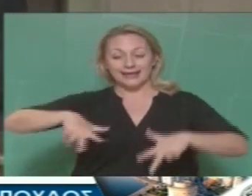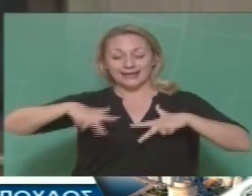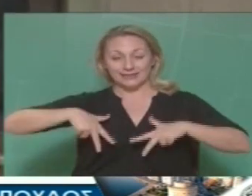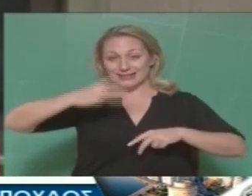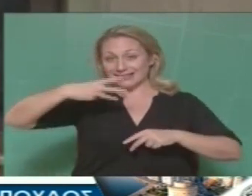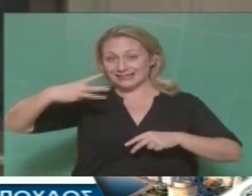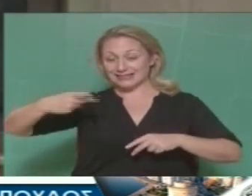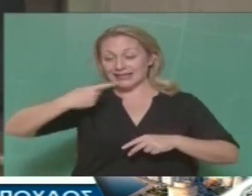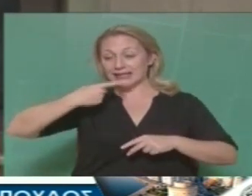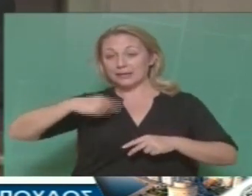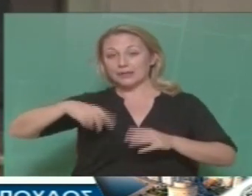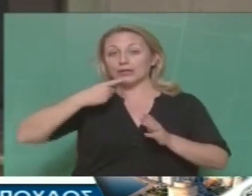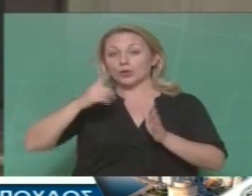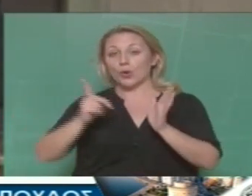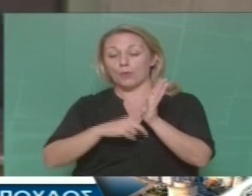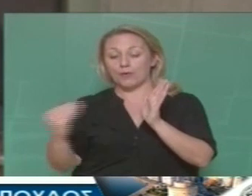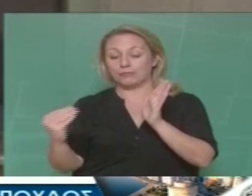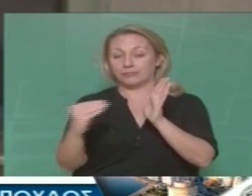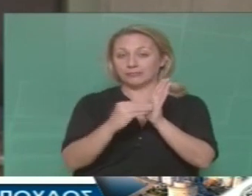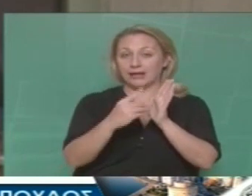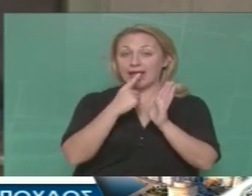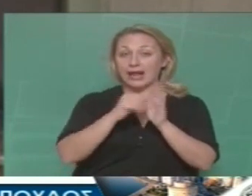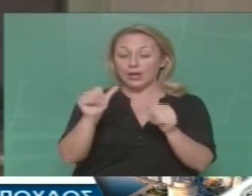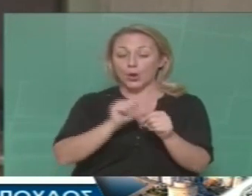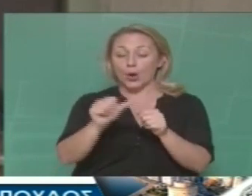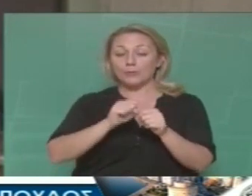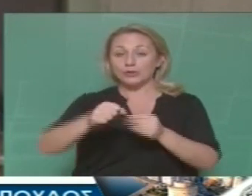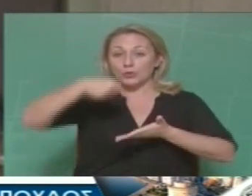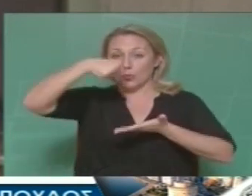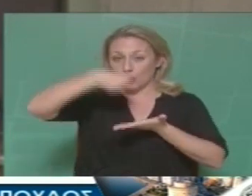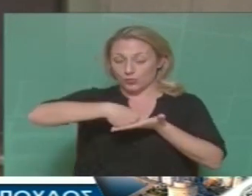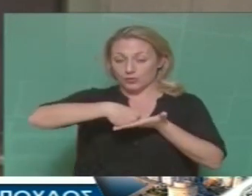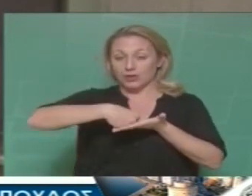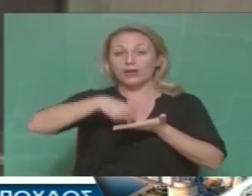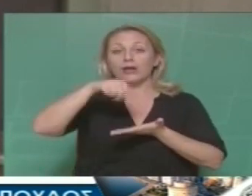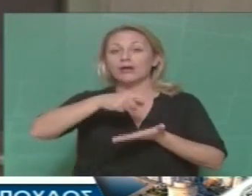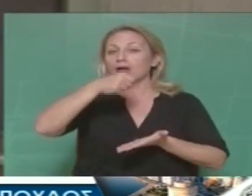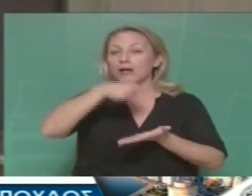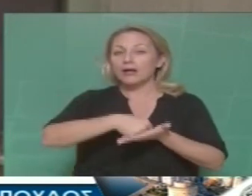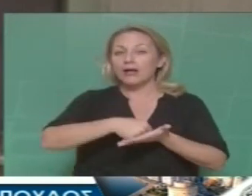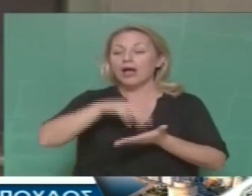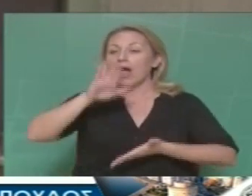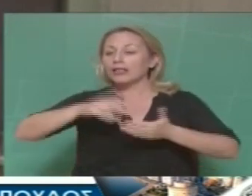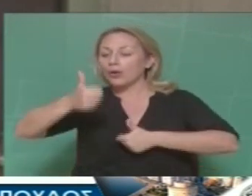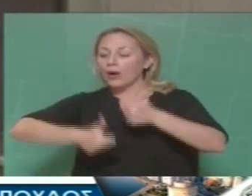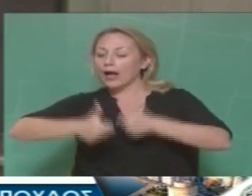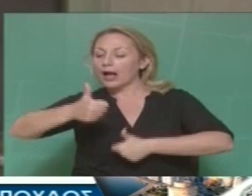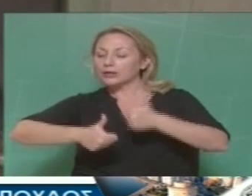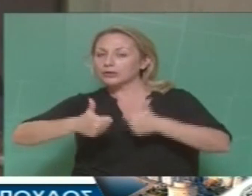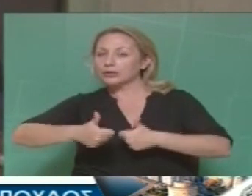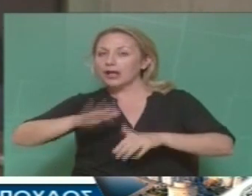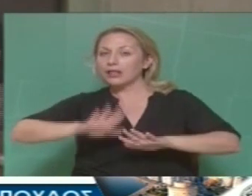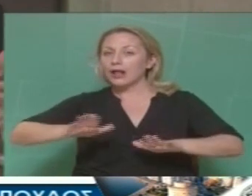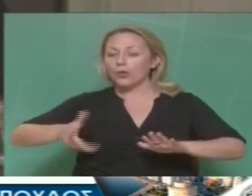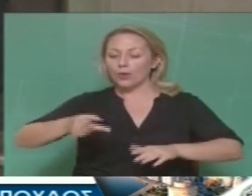του ΣΥΡΙΖΑ είχε ορίσει με νομοθεσία της, ότι ο μισθός, ο κατώτερος καθορίζεται ουσιαστικά από τις συνθήκες ανταγωνιστικότητας και των κερδών των